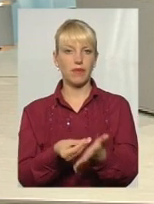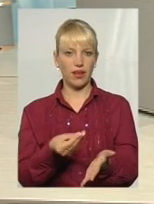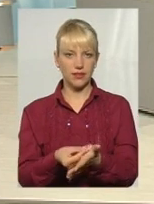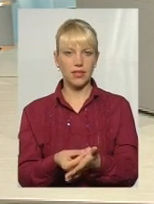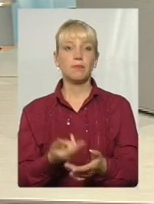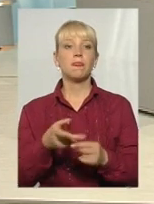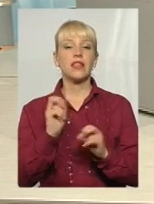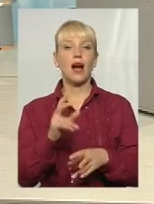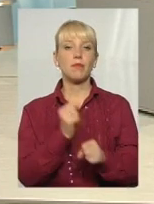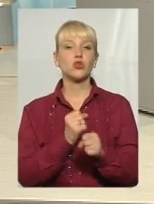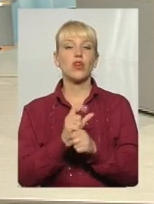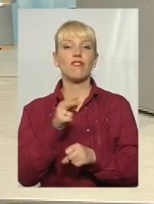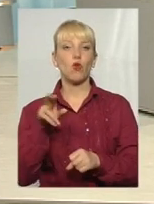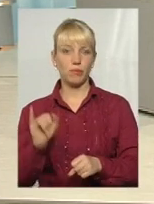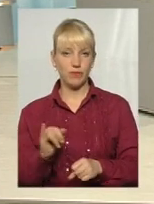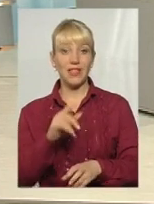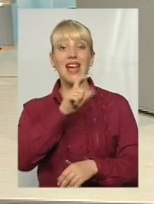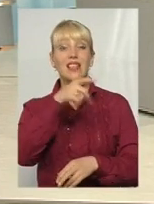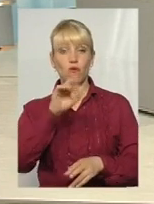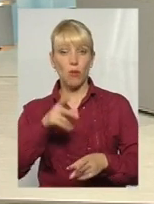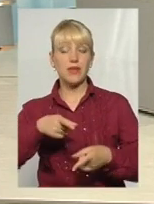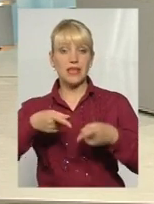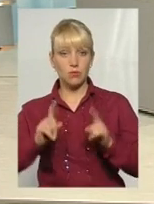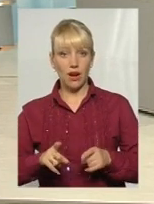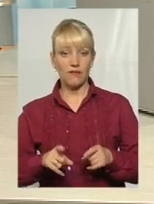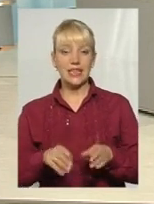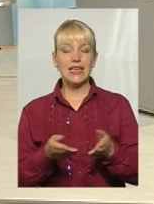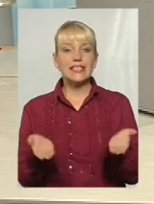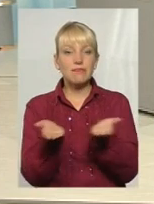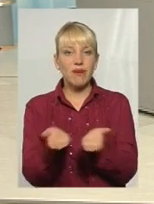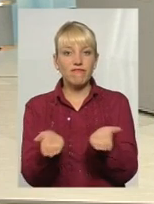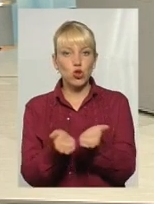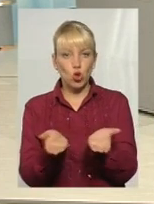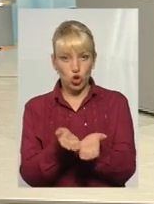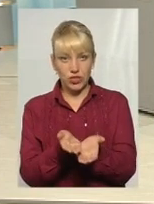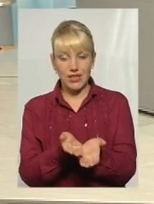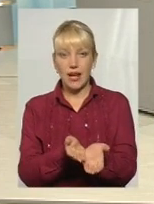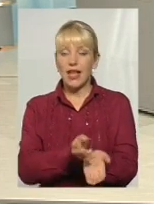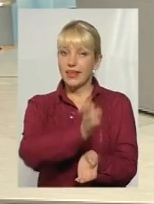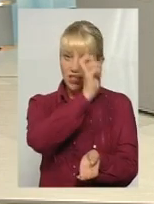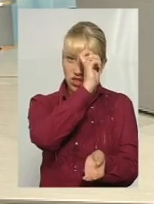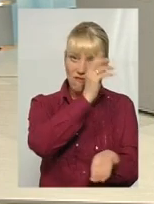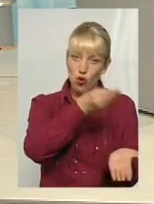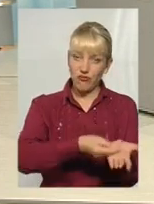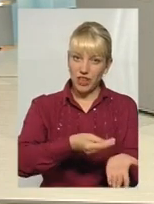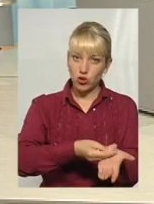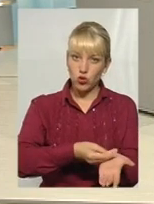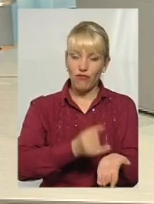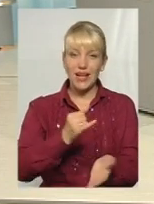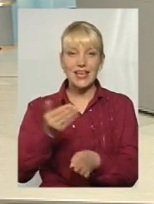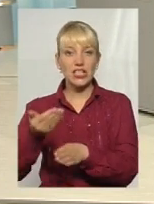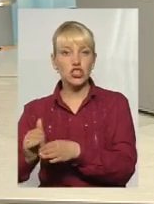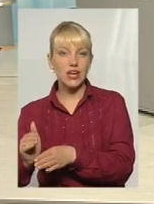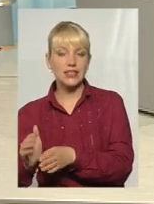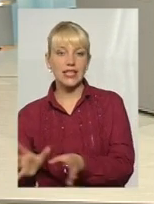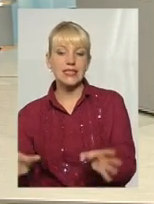як працює в Європі? Насправді, в Європі співвідношення, скажімо, державного фінансування і частки